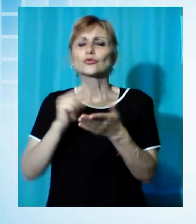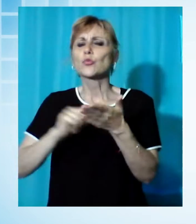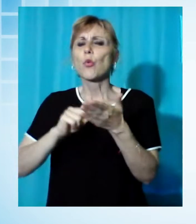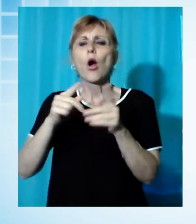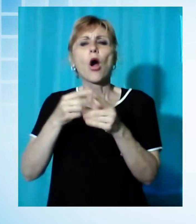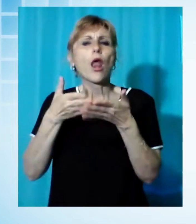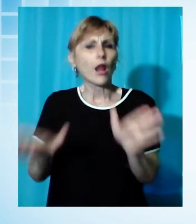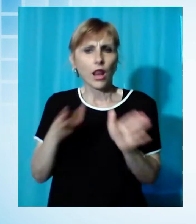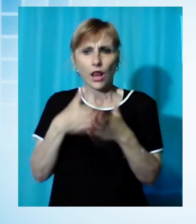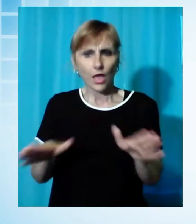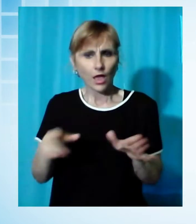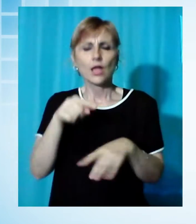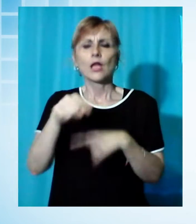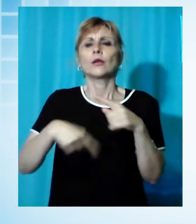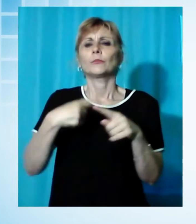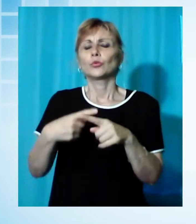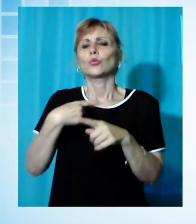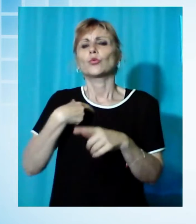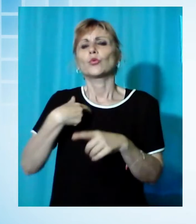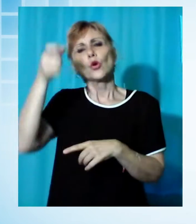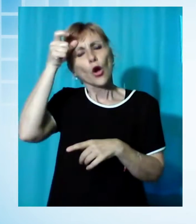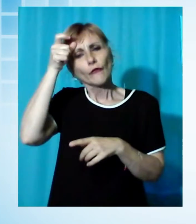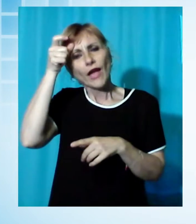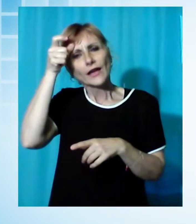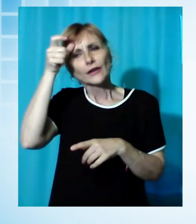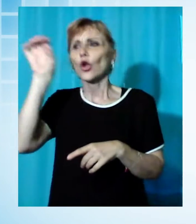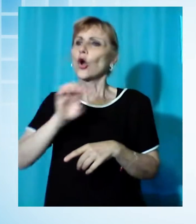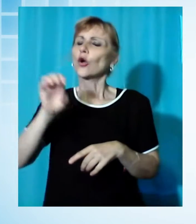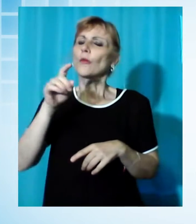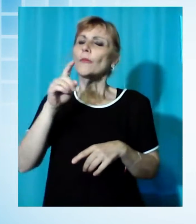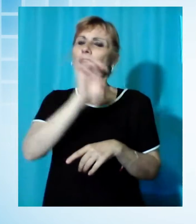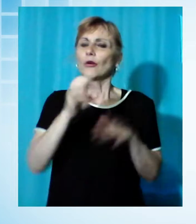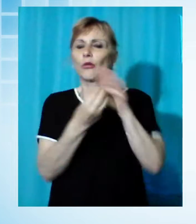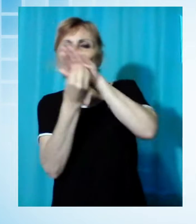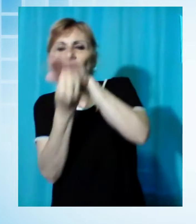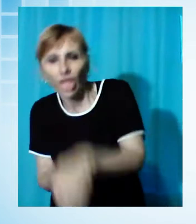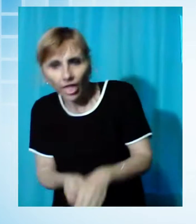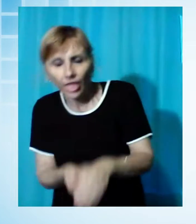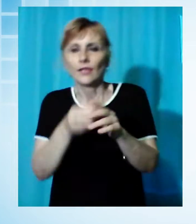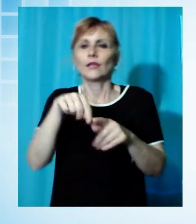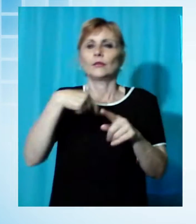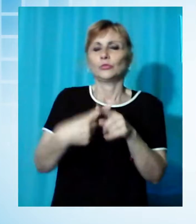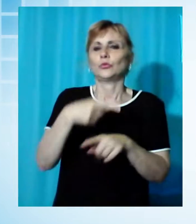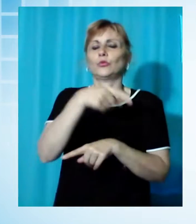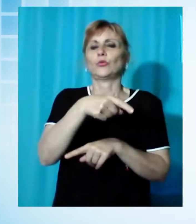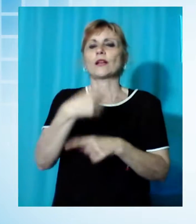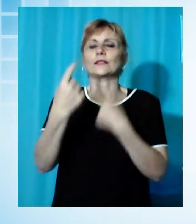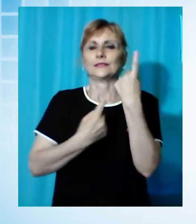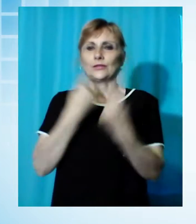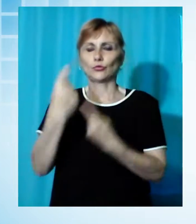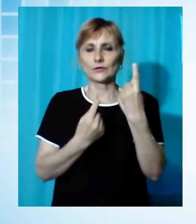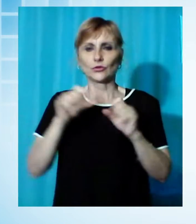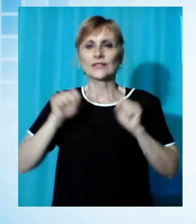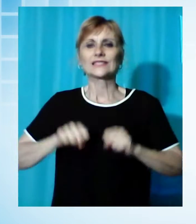sudditanza del governo italiano nei confronti dell'Unione Europea, ma anche richiame alle norme costituzionali o alla situazione della sanità